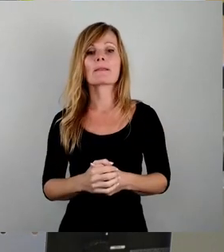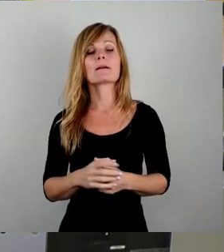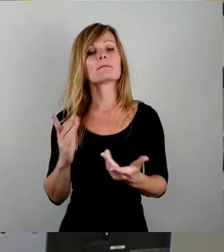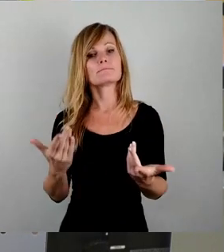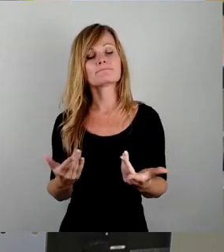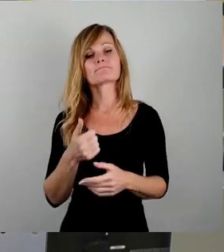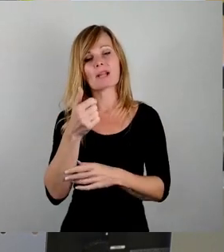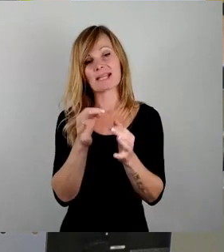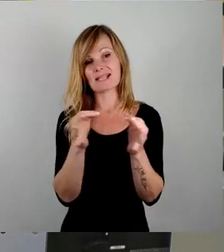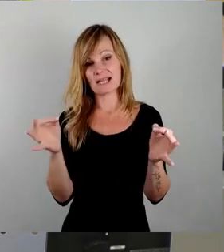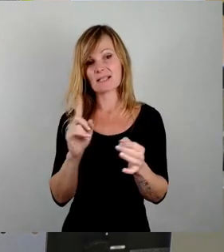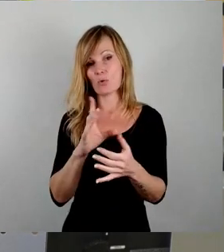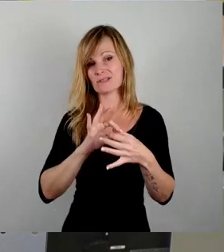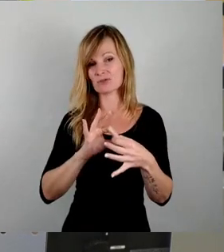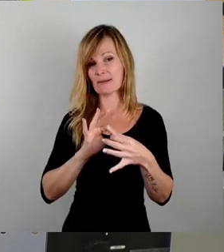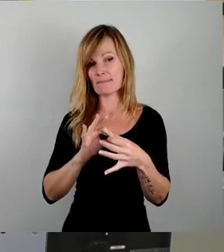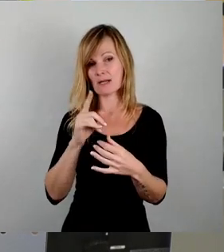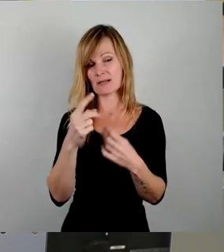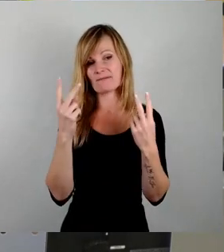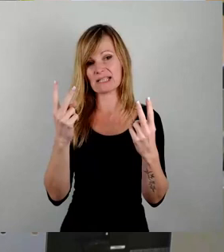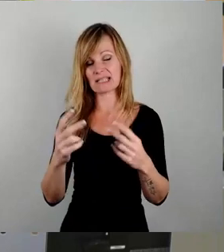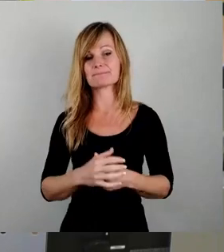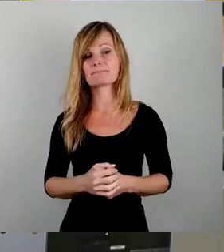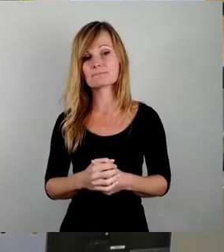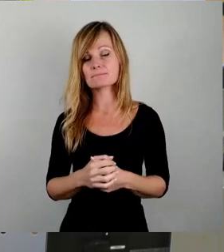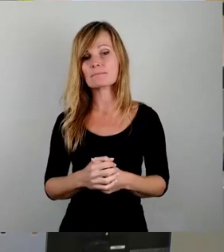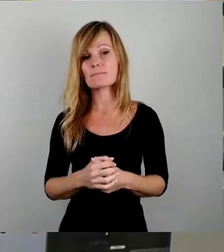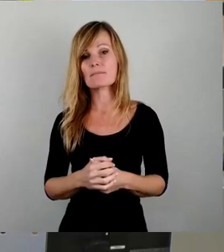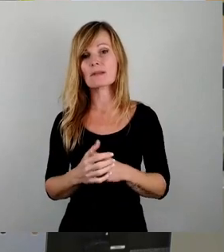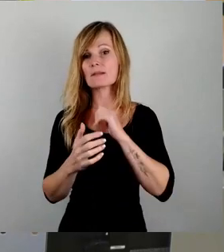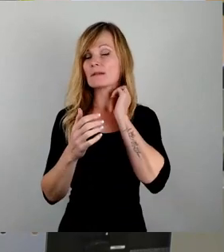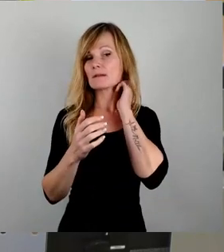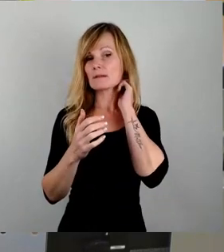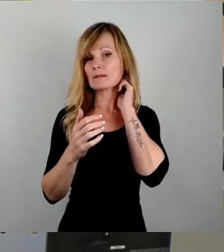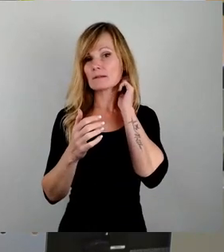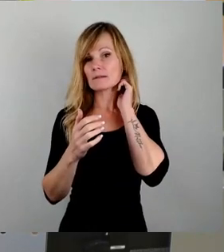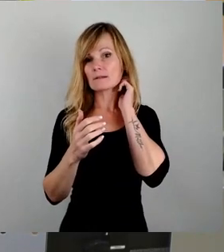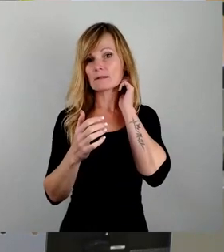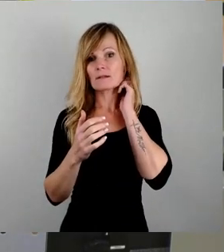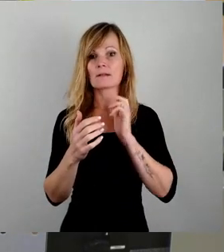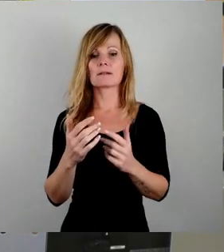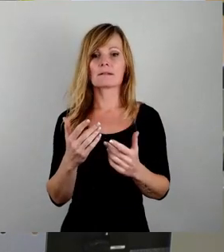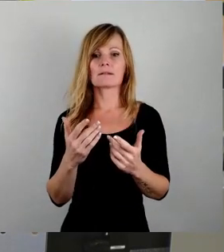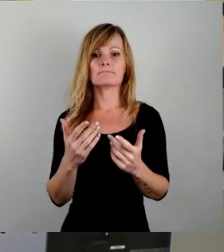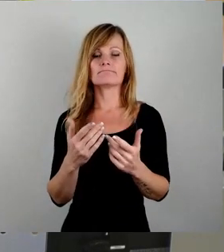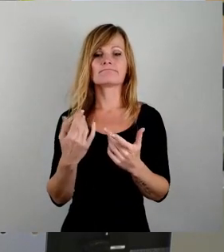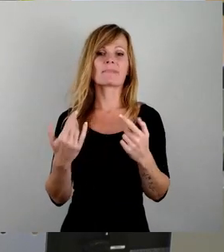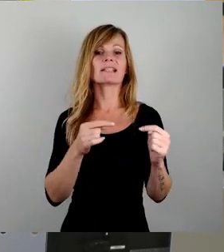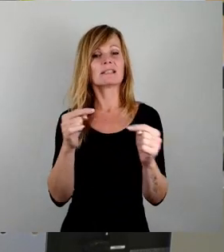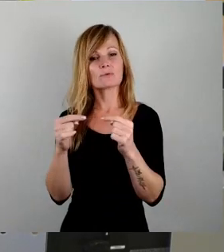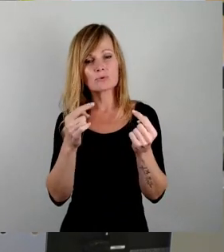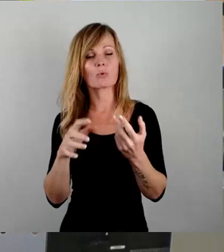in dem Zusammenhang noch wichtig. Bei der ganzen Diskussion um Krisenbewältigung, Vorsorge